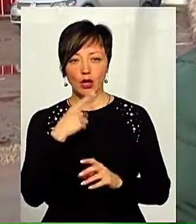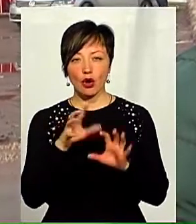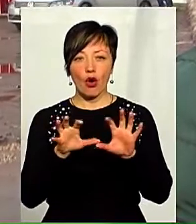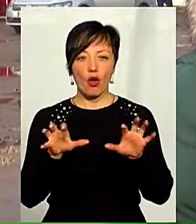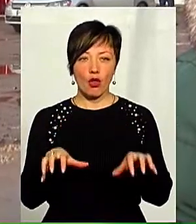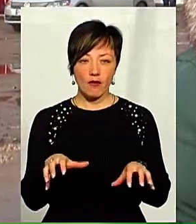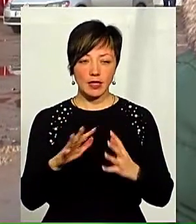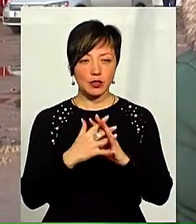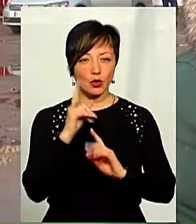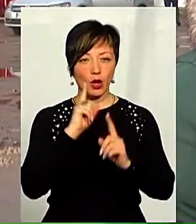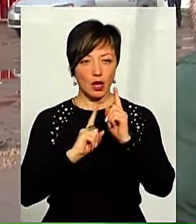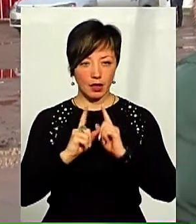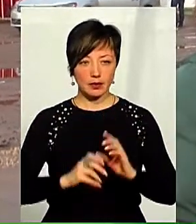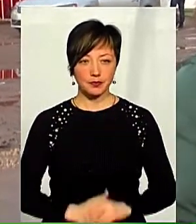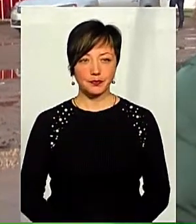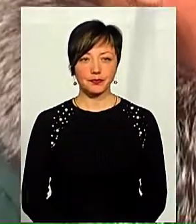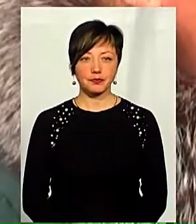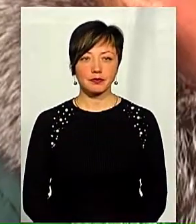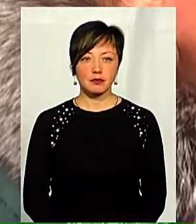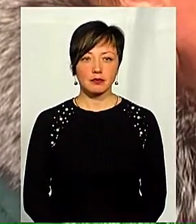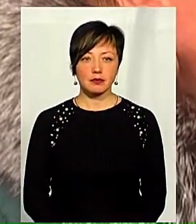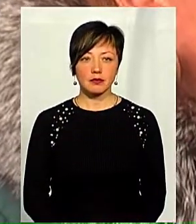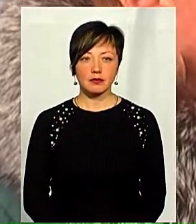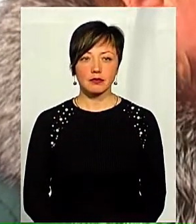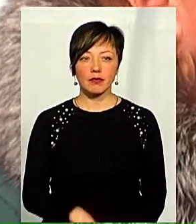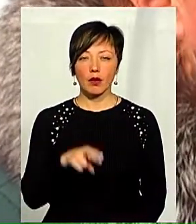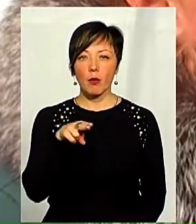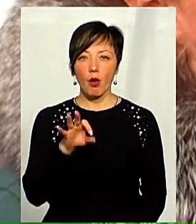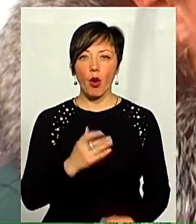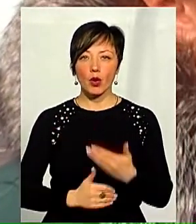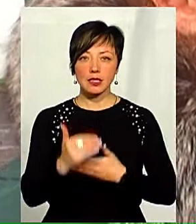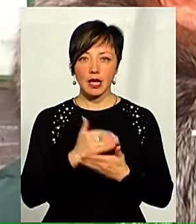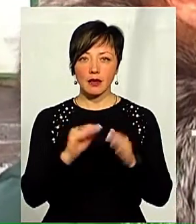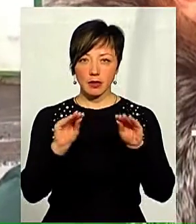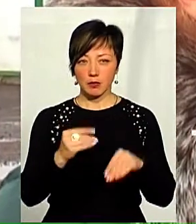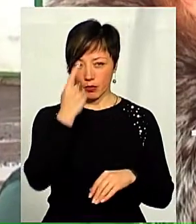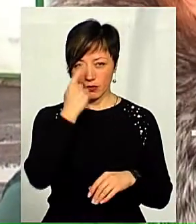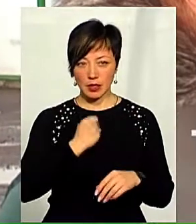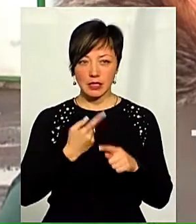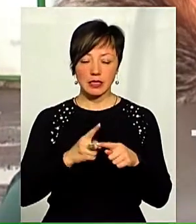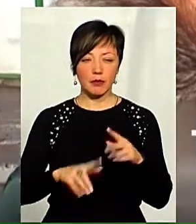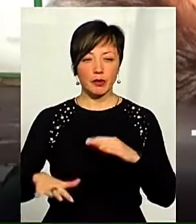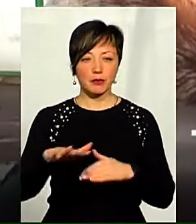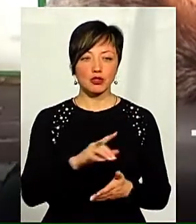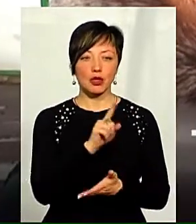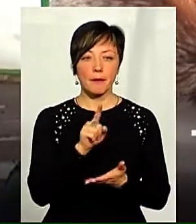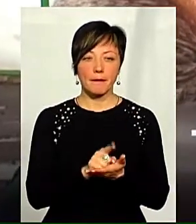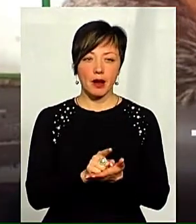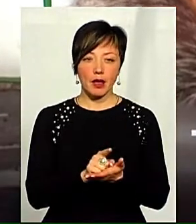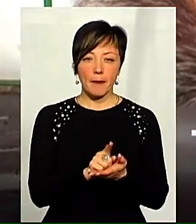голова Святецької сільської ради Катерина Базалійська. По останнім даним, так як мені повідомили, це приміщення має